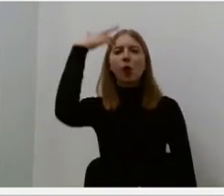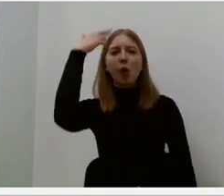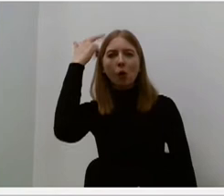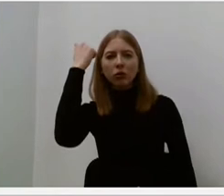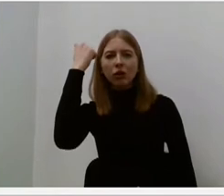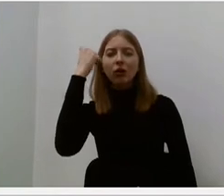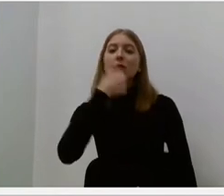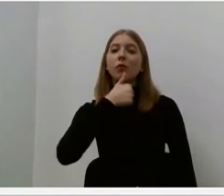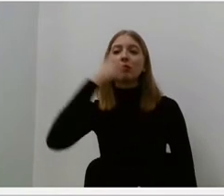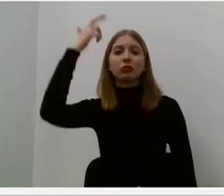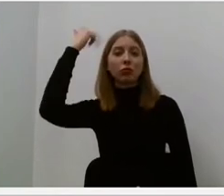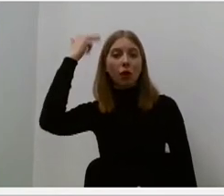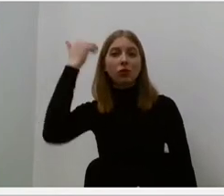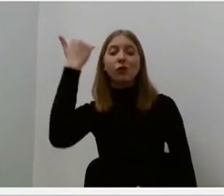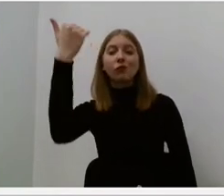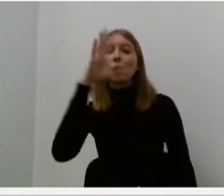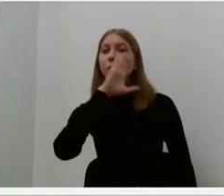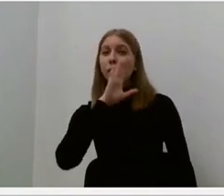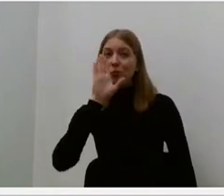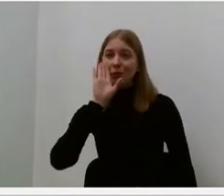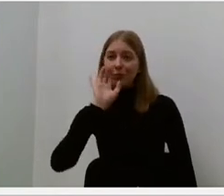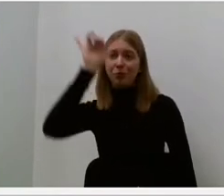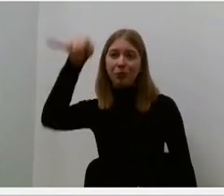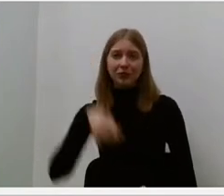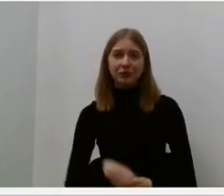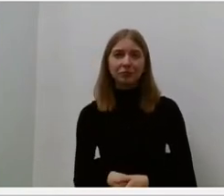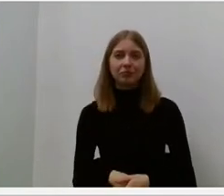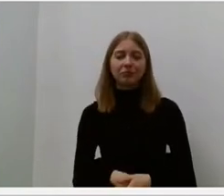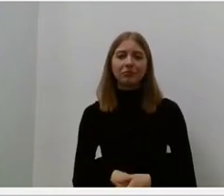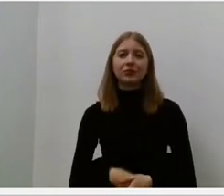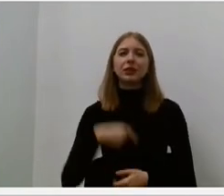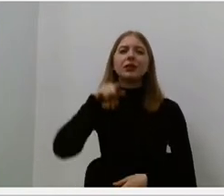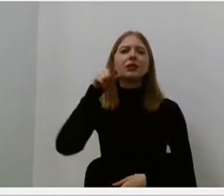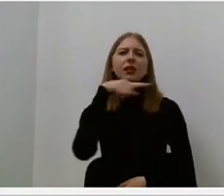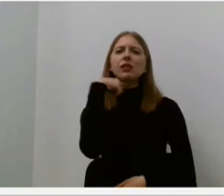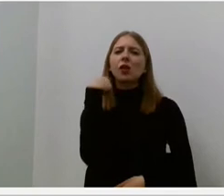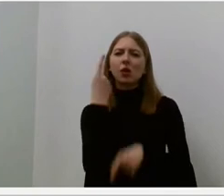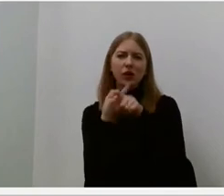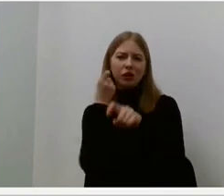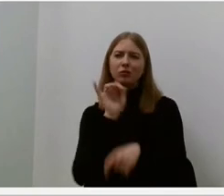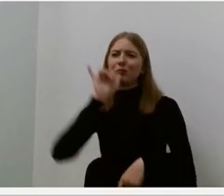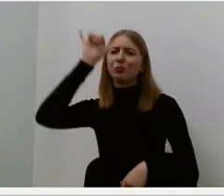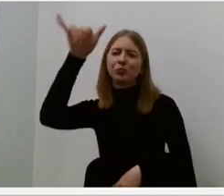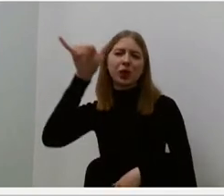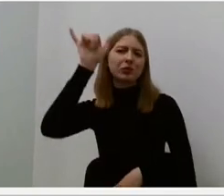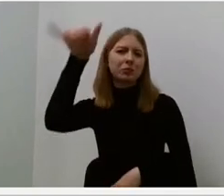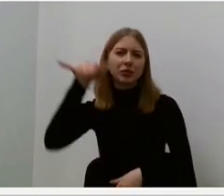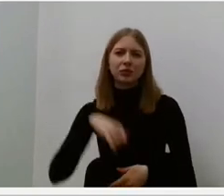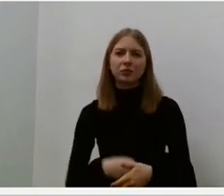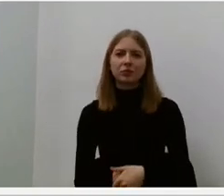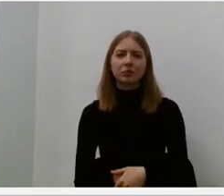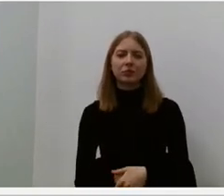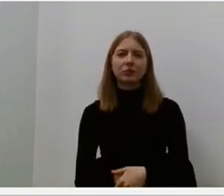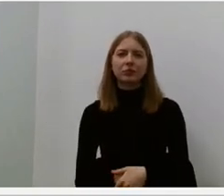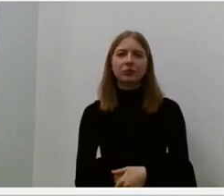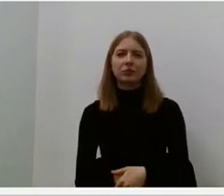aplankyti savo mamos. Taigi viešnagės. Viešnagės ne į retos,